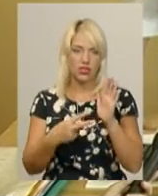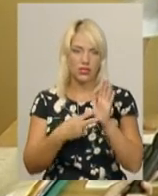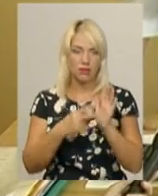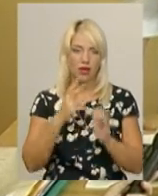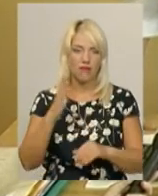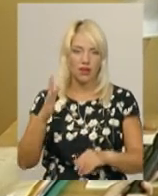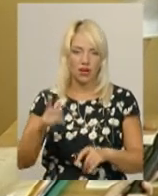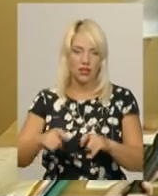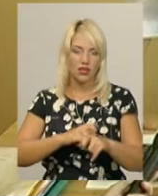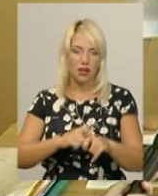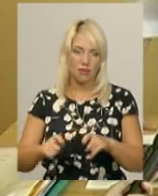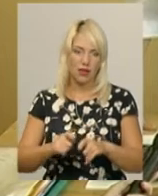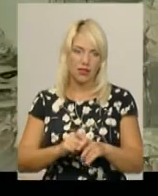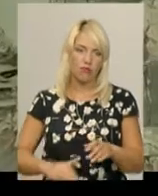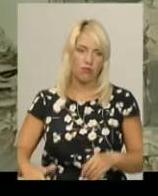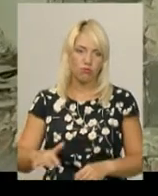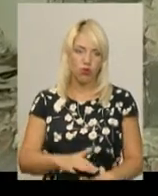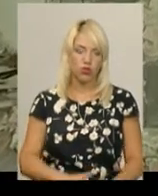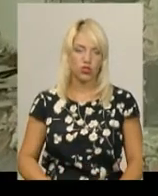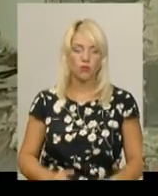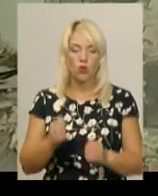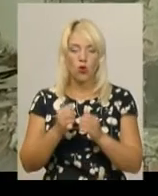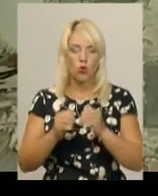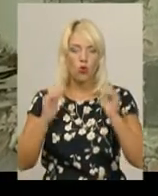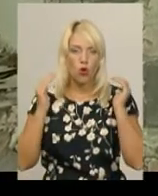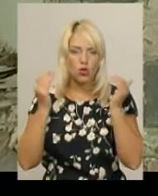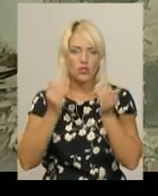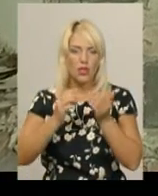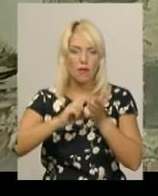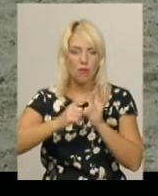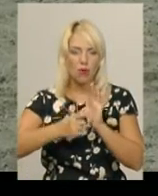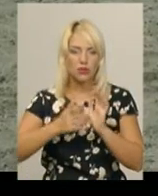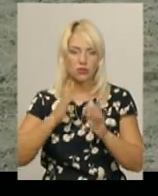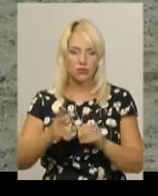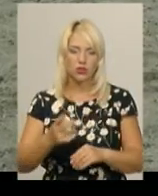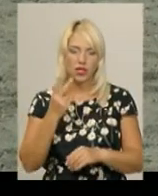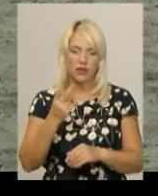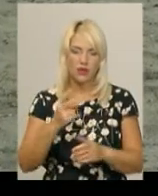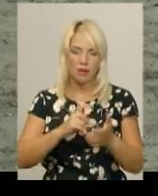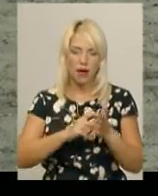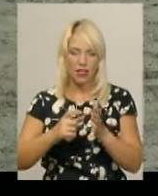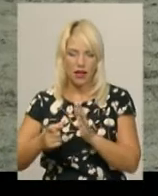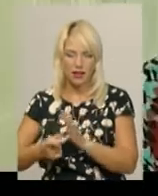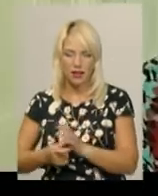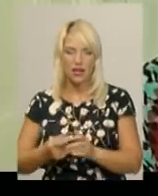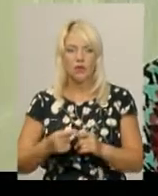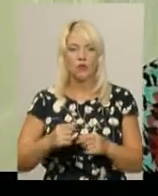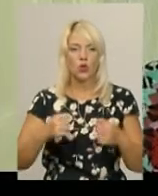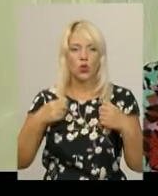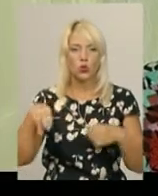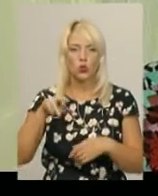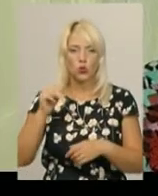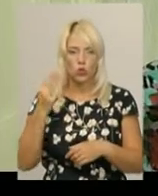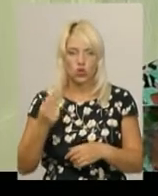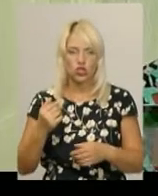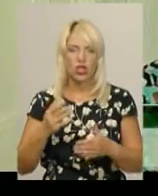квадратних площі. Кожний бокс складатиметься з двох палат, санвузла, душової і умивальника. Ми надіємо,